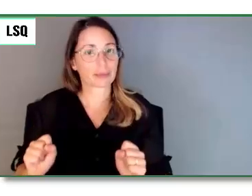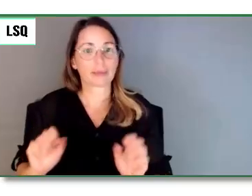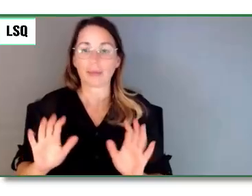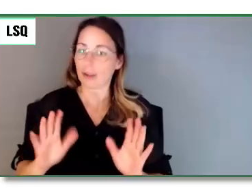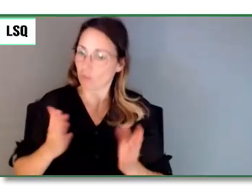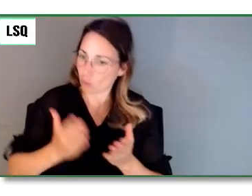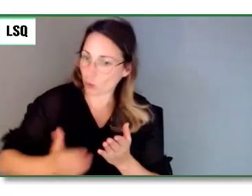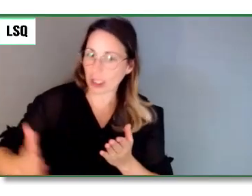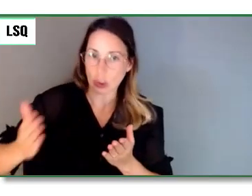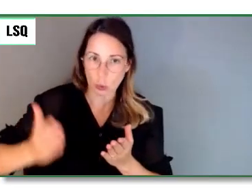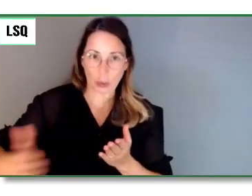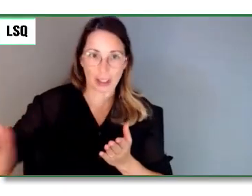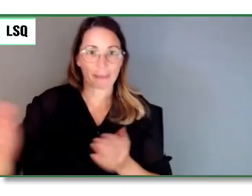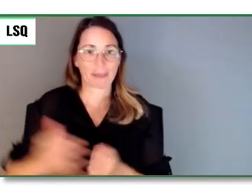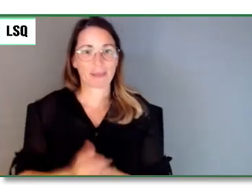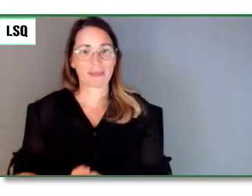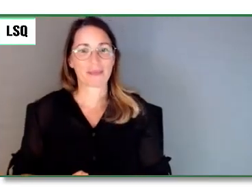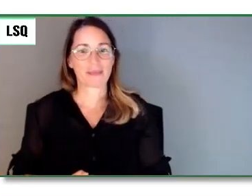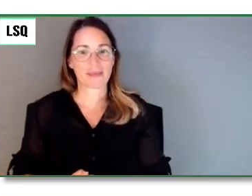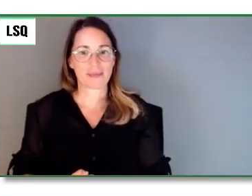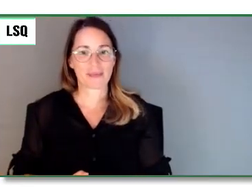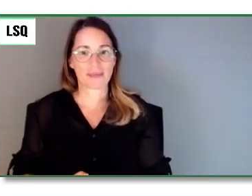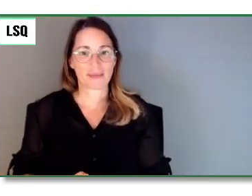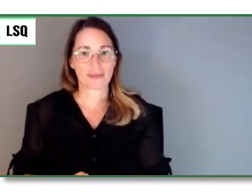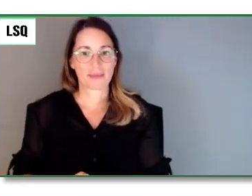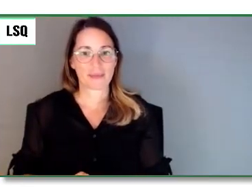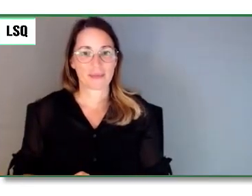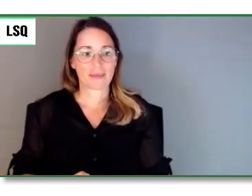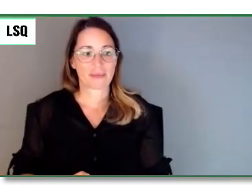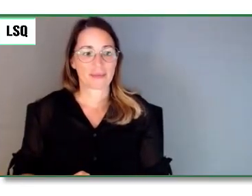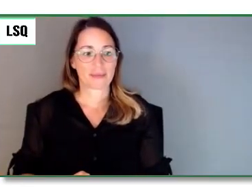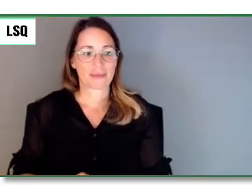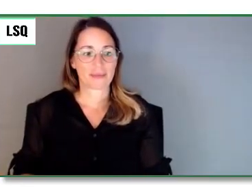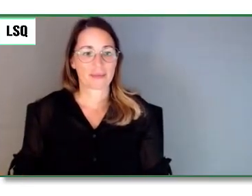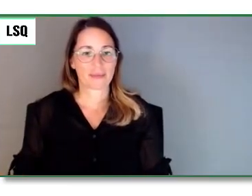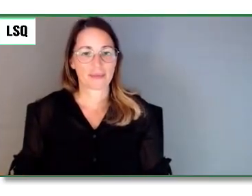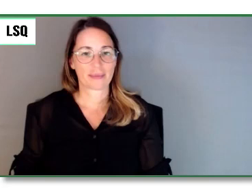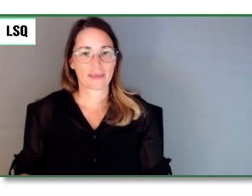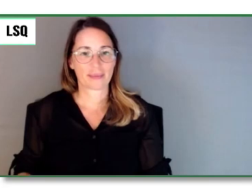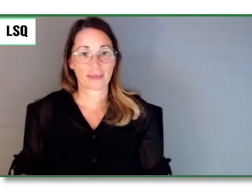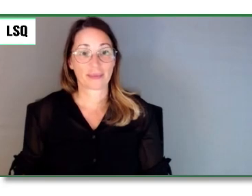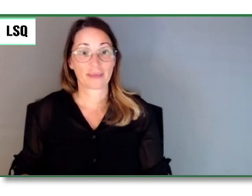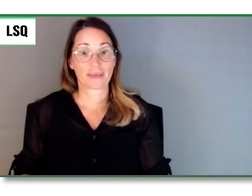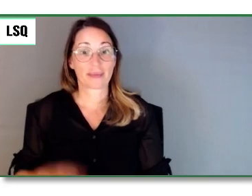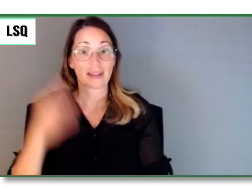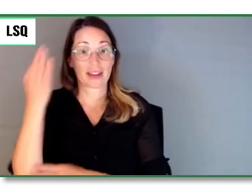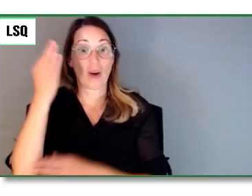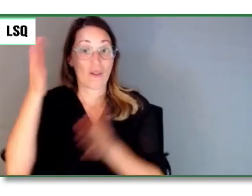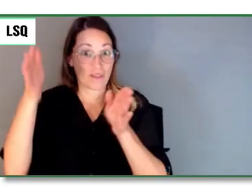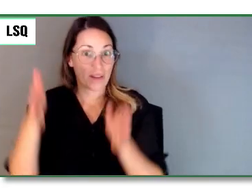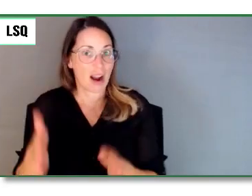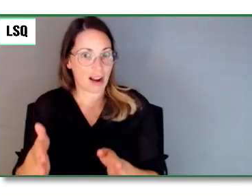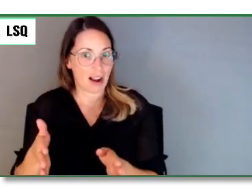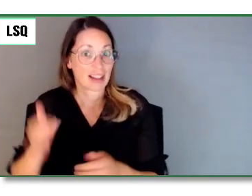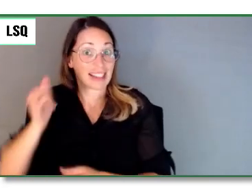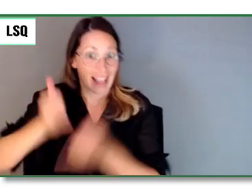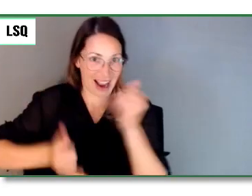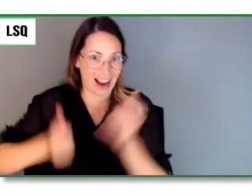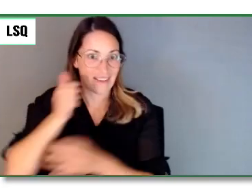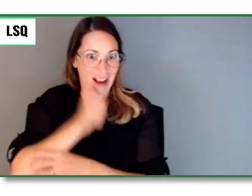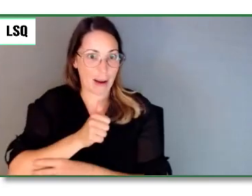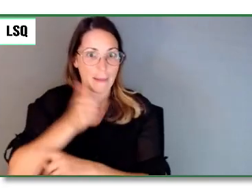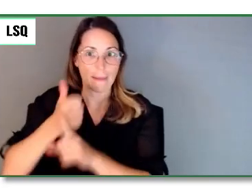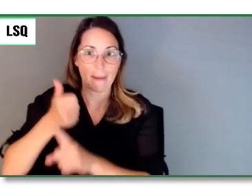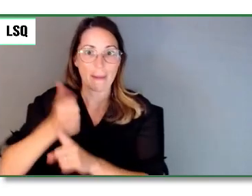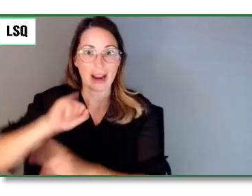Dernière conférencière pour le moment, Julie Williams. Julie Williams, éducatrice, activiste avec